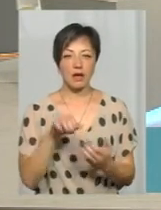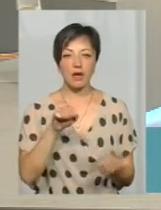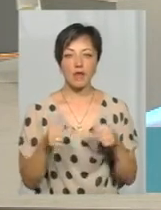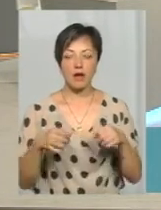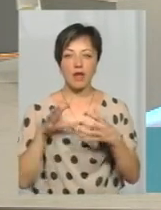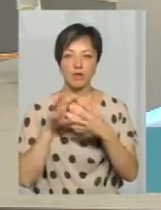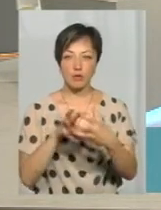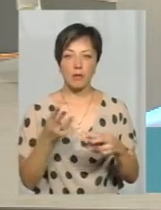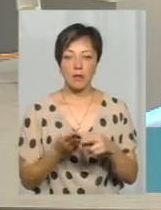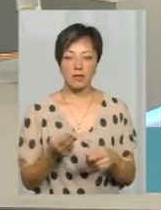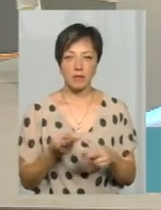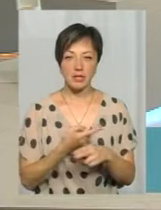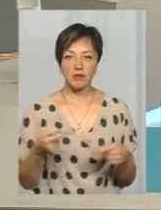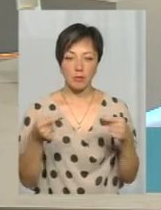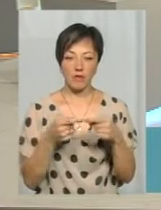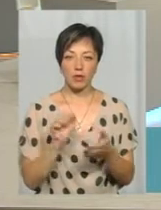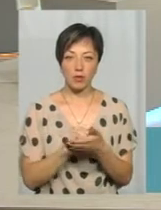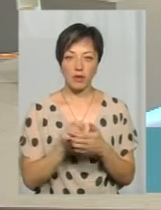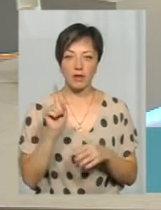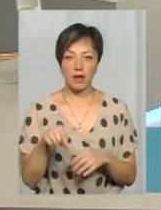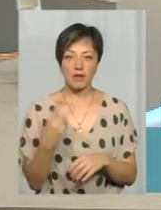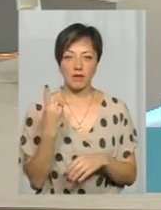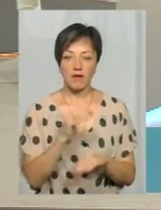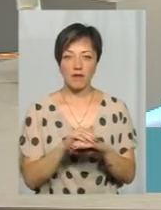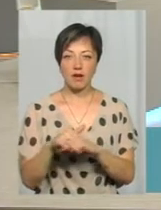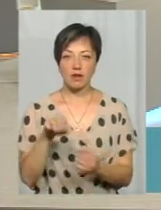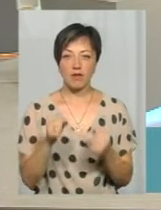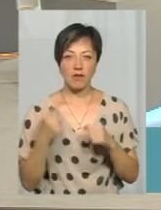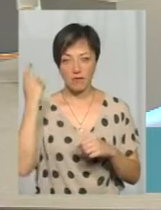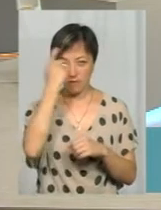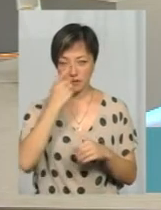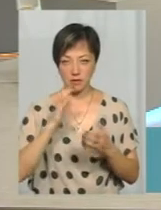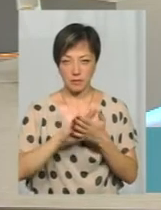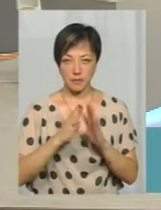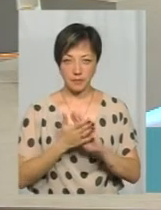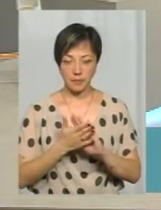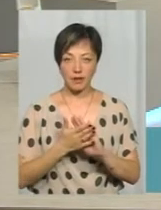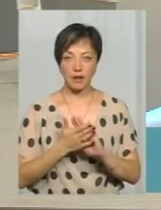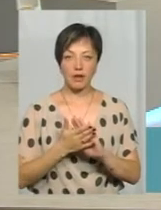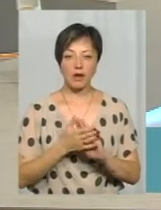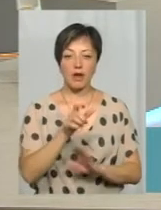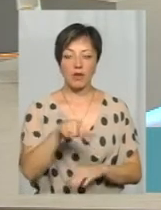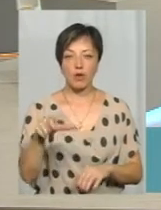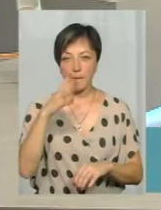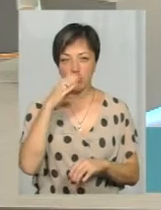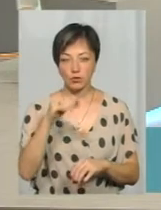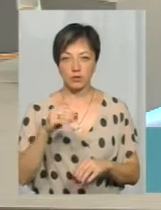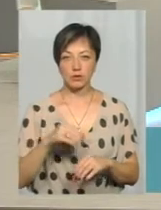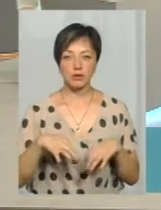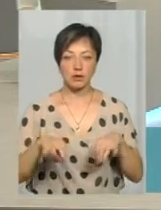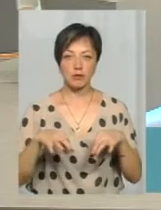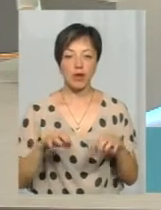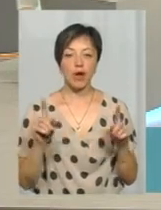автобусами без відповідних документів, і навіть є 2 факти керування в стані алкогольного сп'яніння водіями маршрутних транспортних засобів.